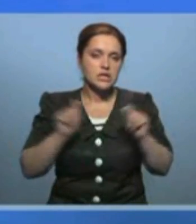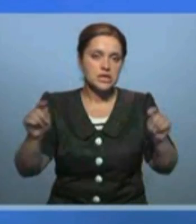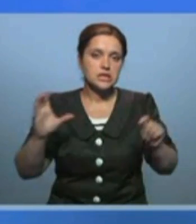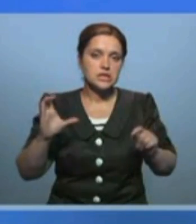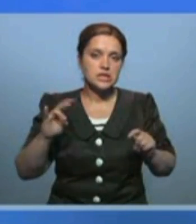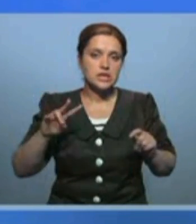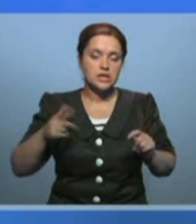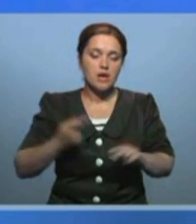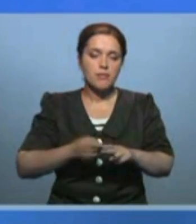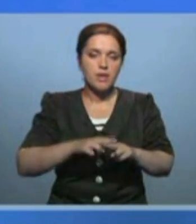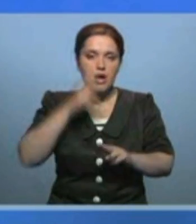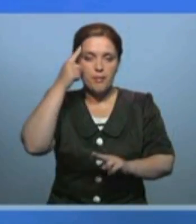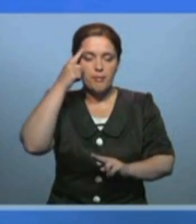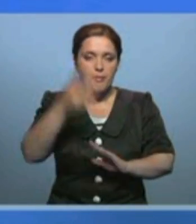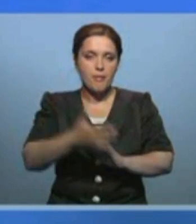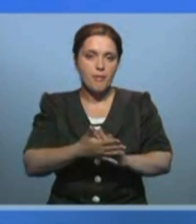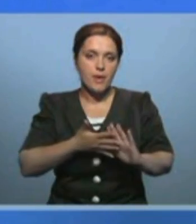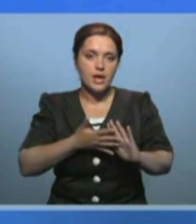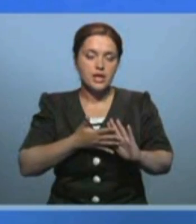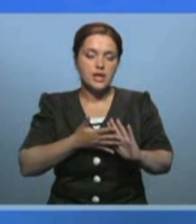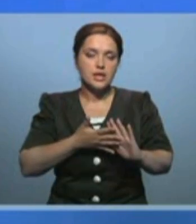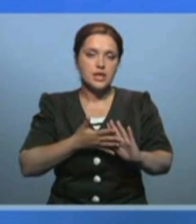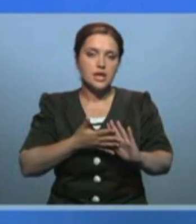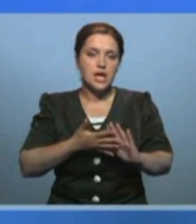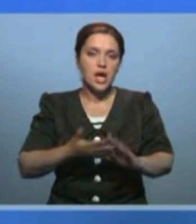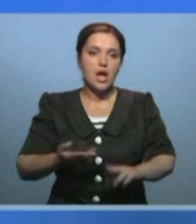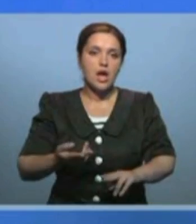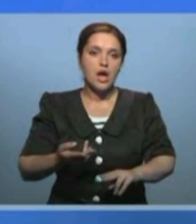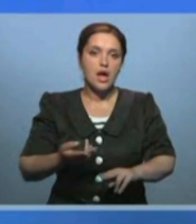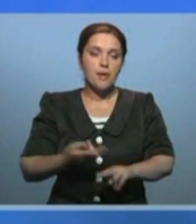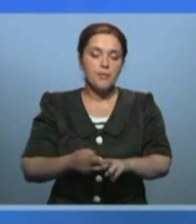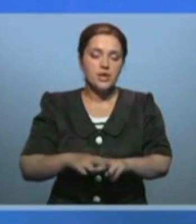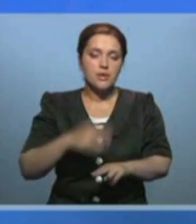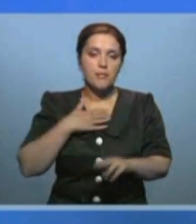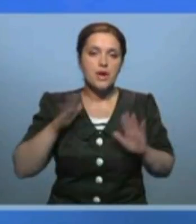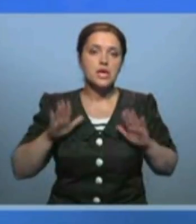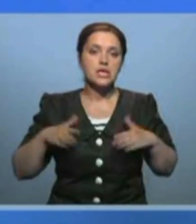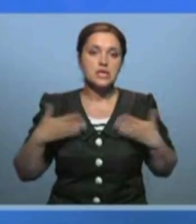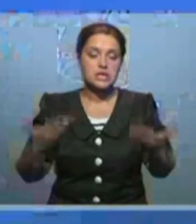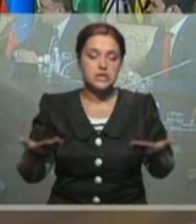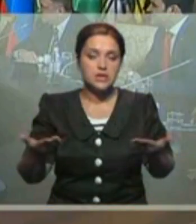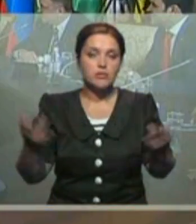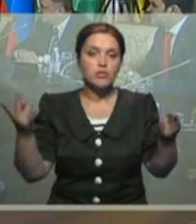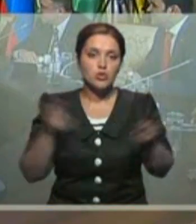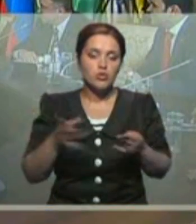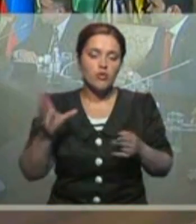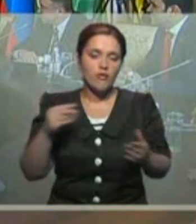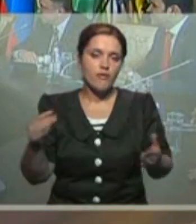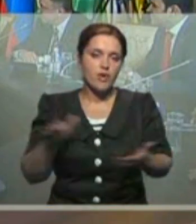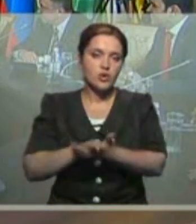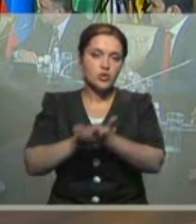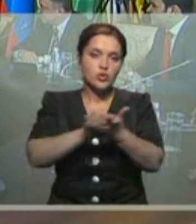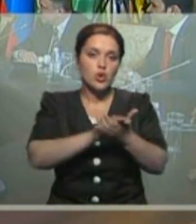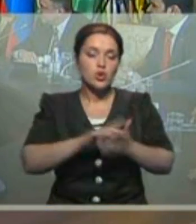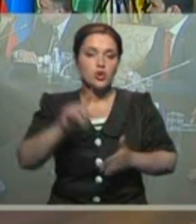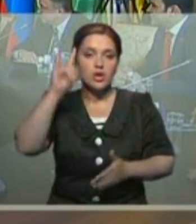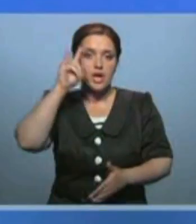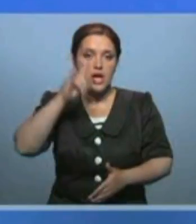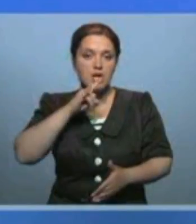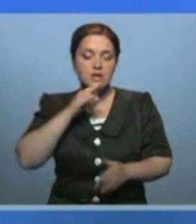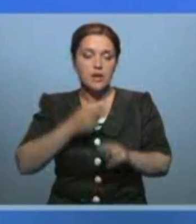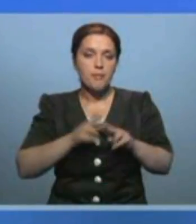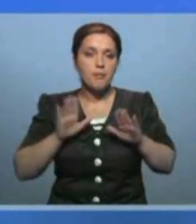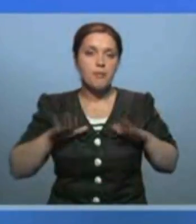и это понятно. Поэтому мы инициируем всегда интеграционные процессы. А то, что Казахстан инициирует,